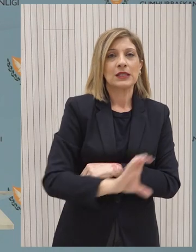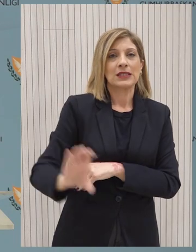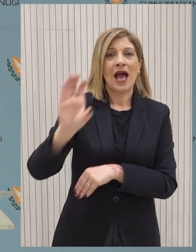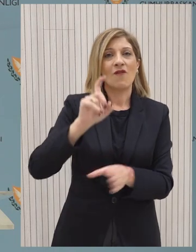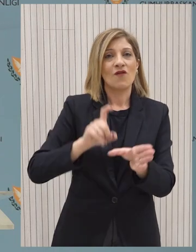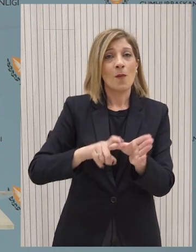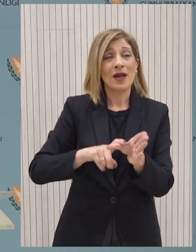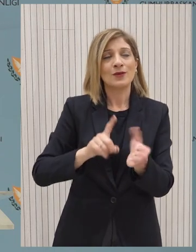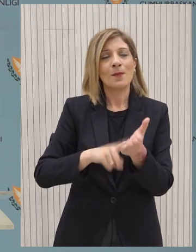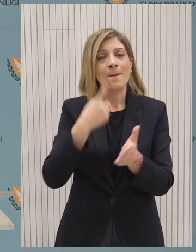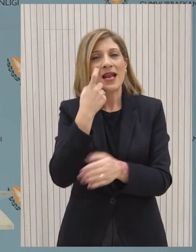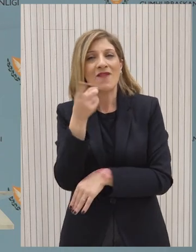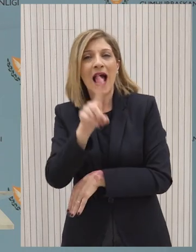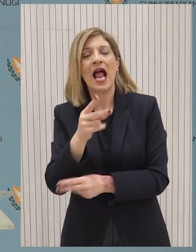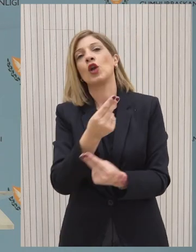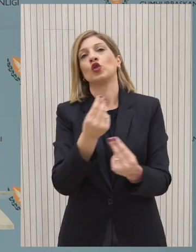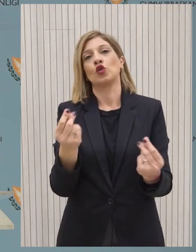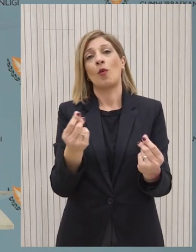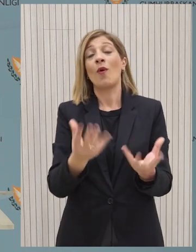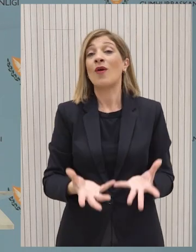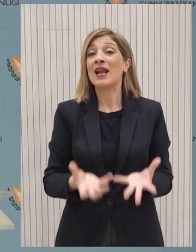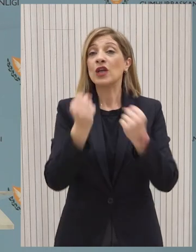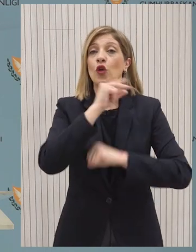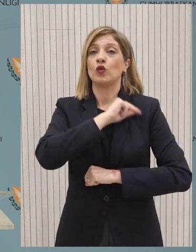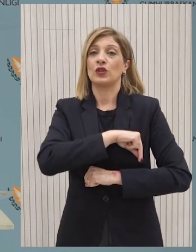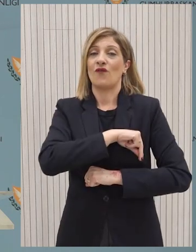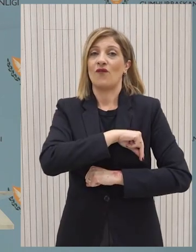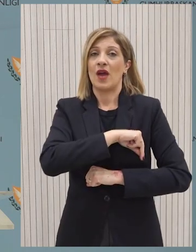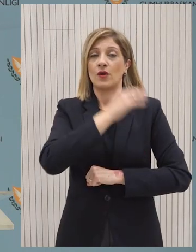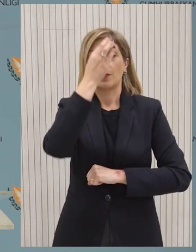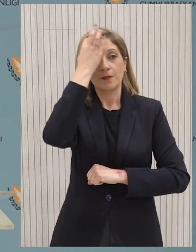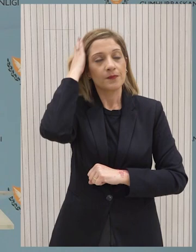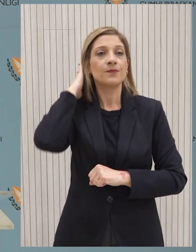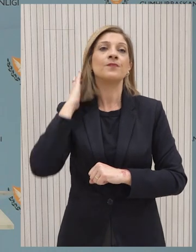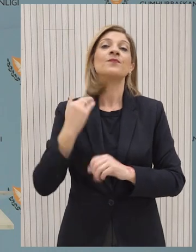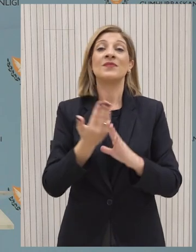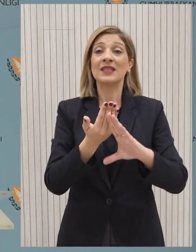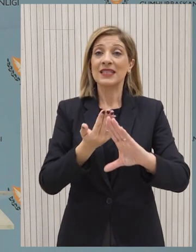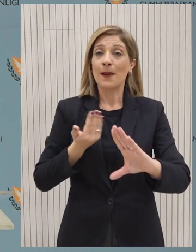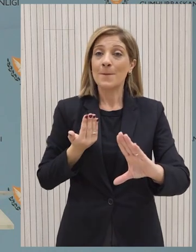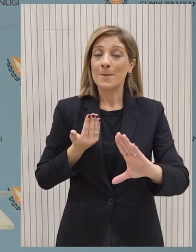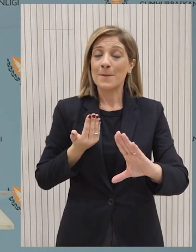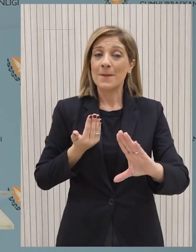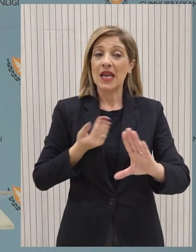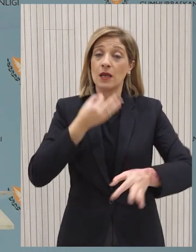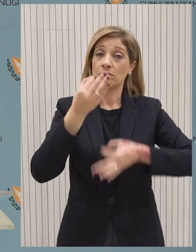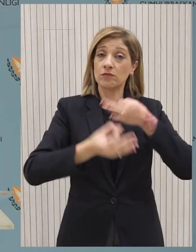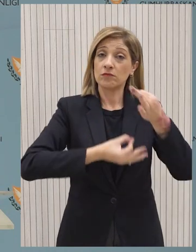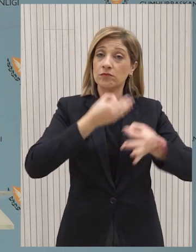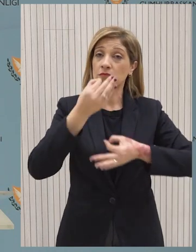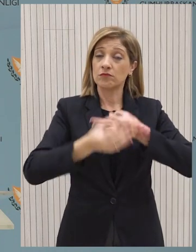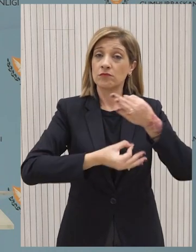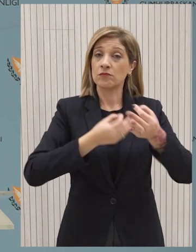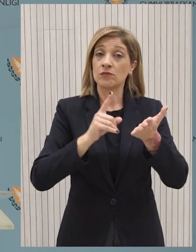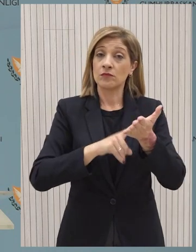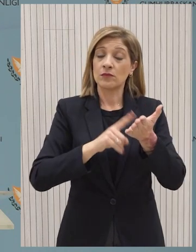να διασφαλίσουν τα ζωτικά εθνικά τους συμφέροντα. Πρωτού όμως κάνουμε αυτή τη συζήτηση, αυτό το οποίο επιβάλλεται και αυτό το οποίο προέχει είναι